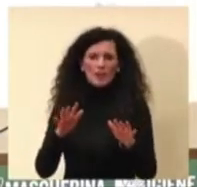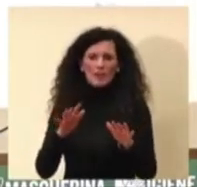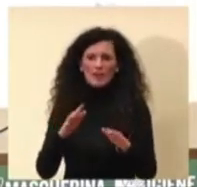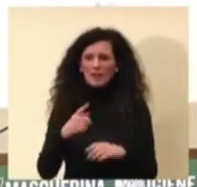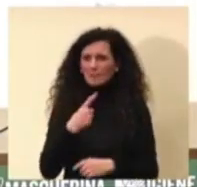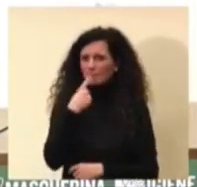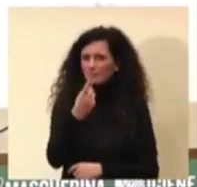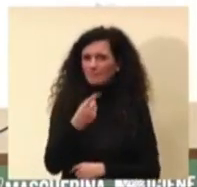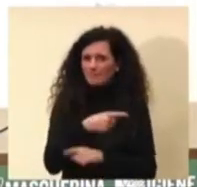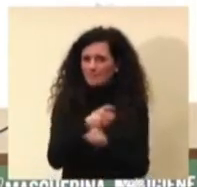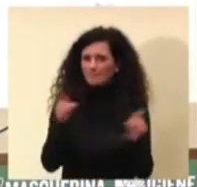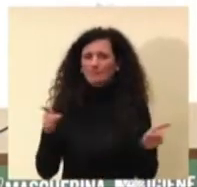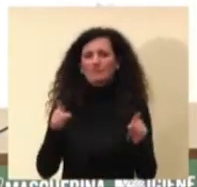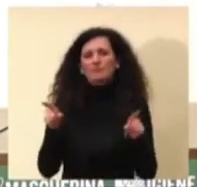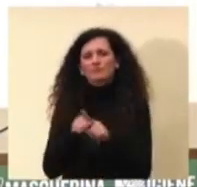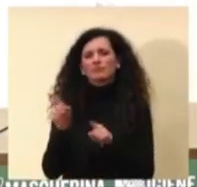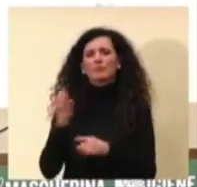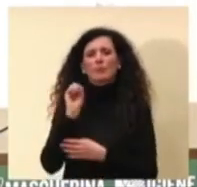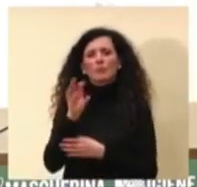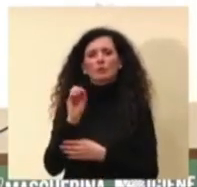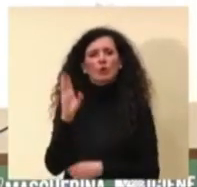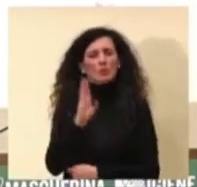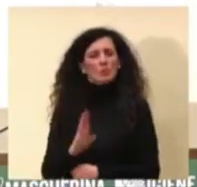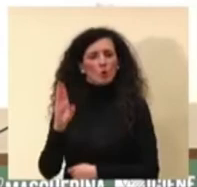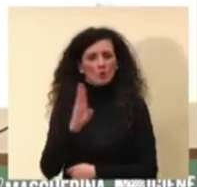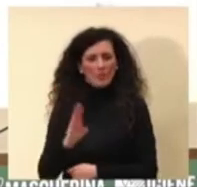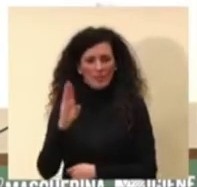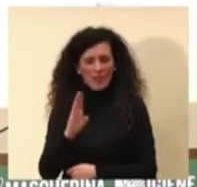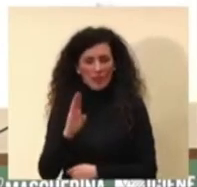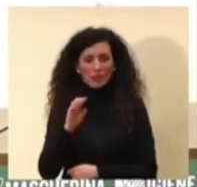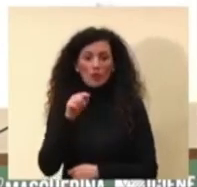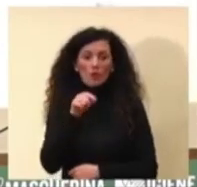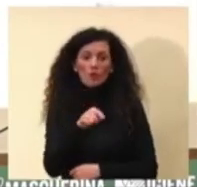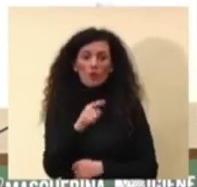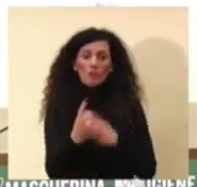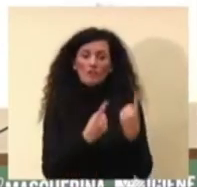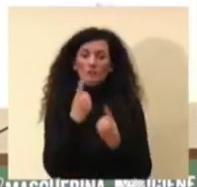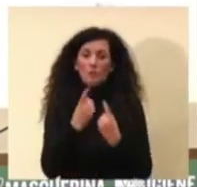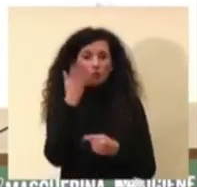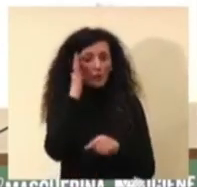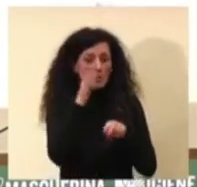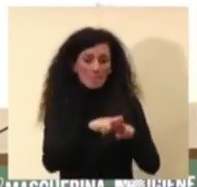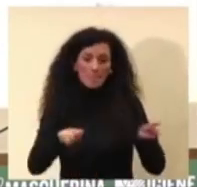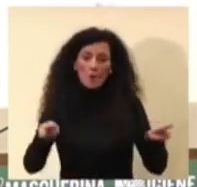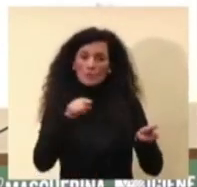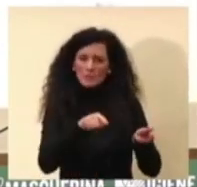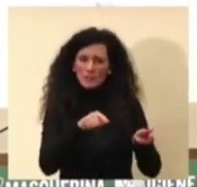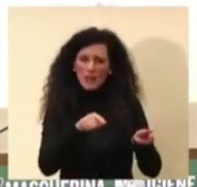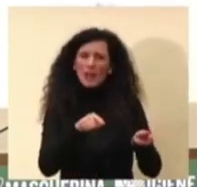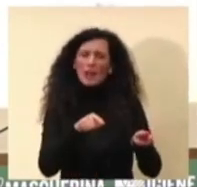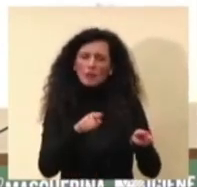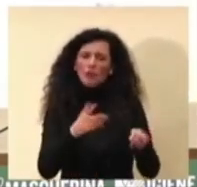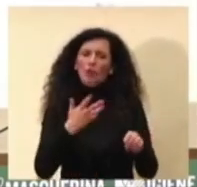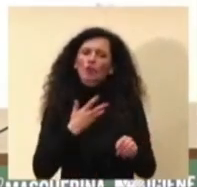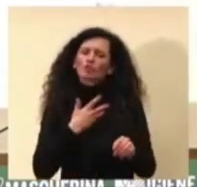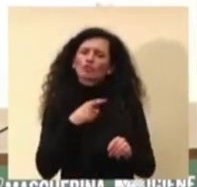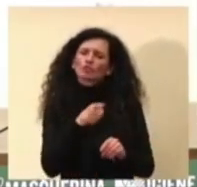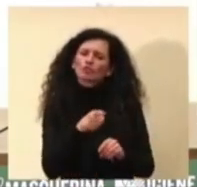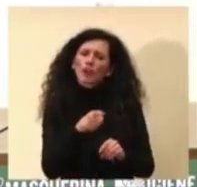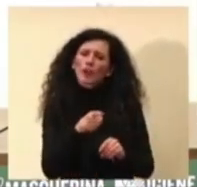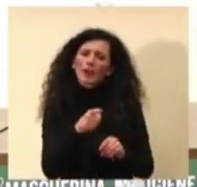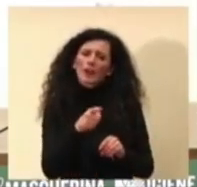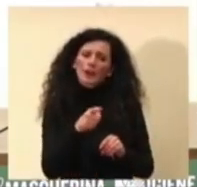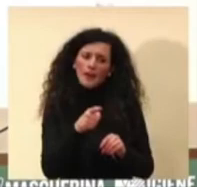vostra attenzione dal professor Brusaferro cioè a dire che questo margine di